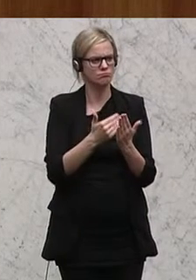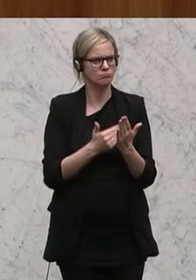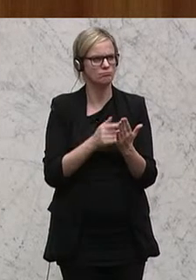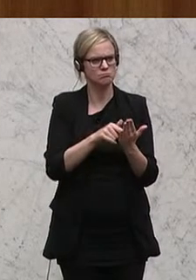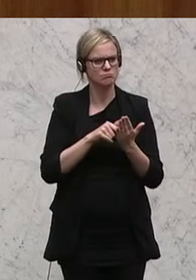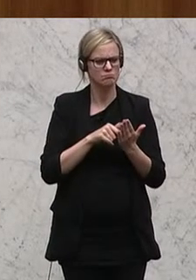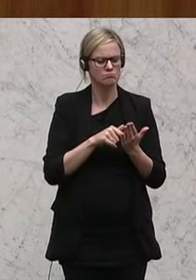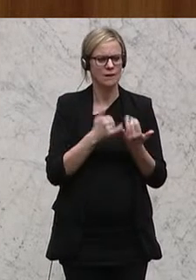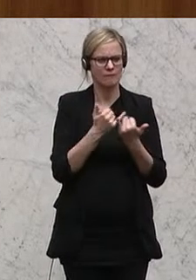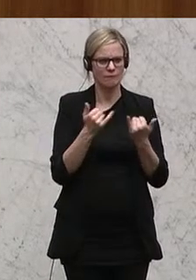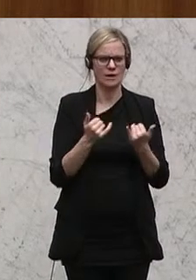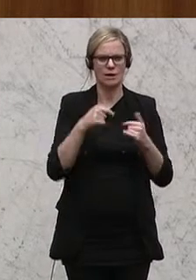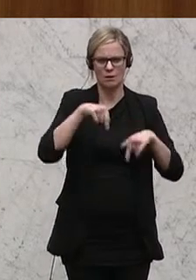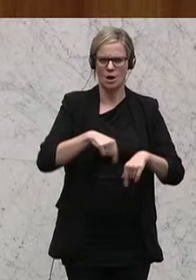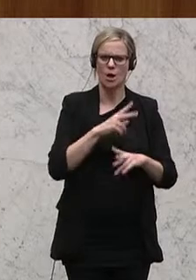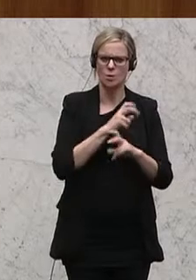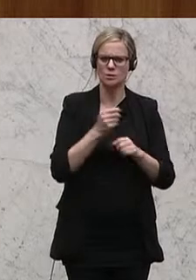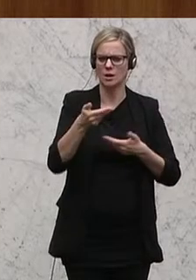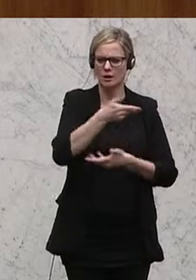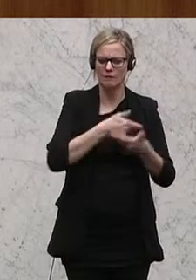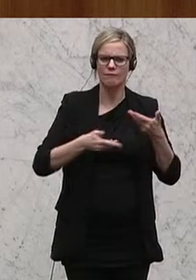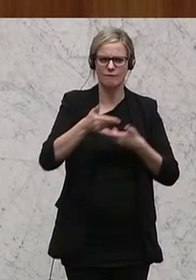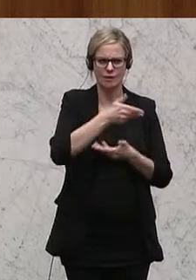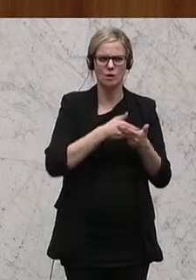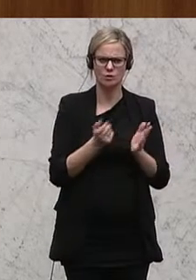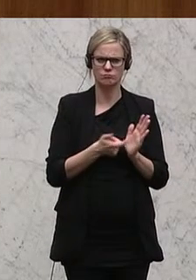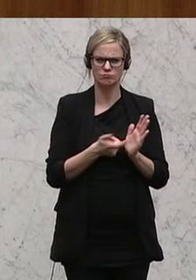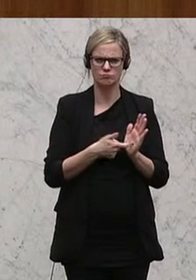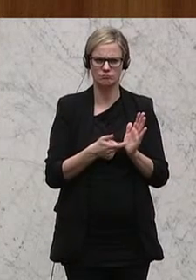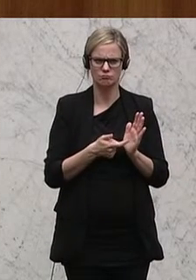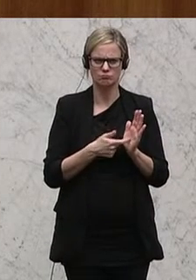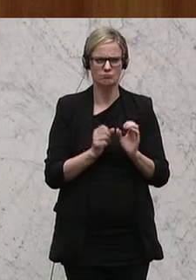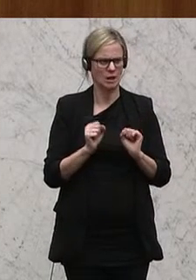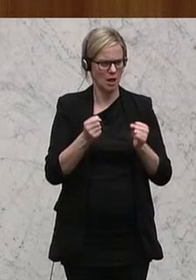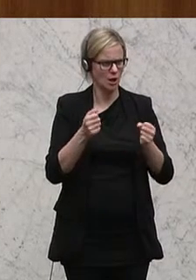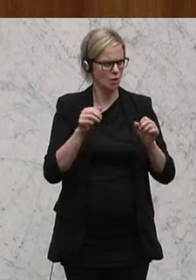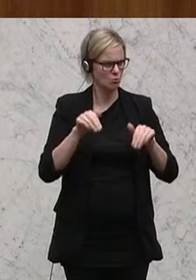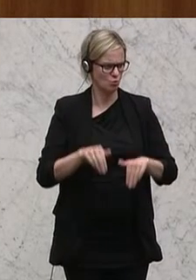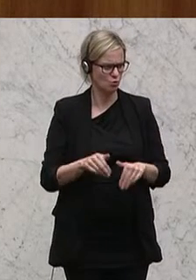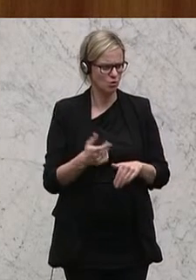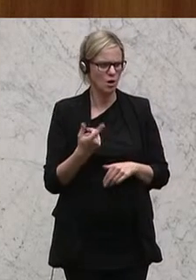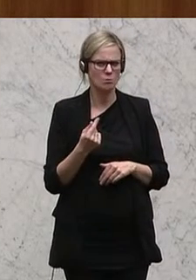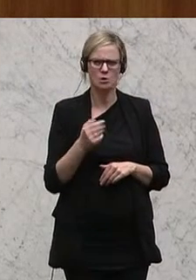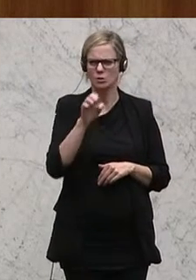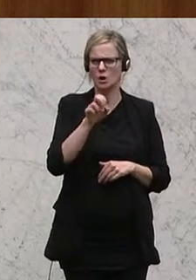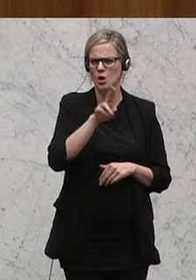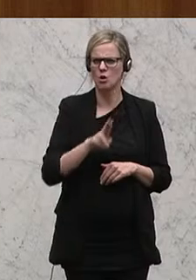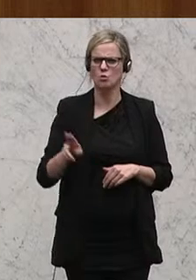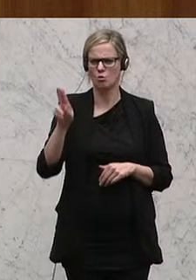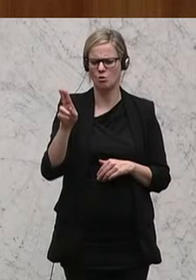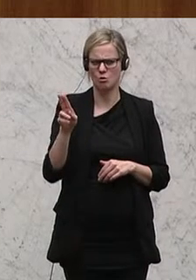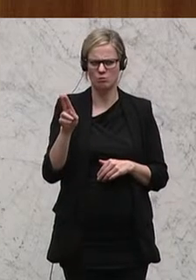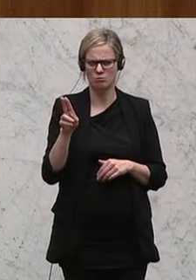seitens der heimischen Wirtschaft eingefordert wird, ist auf das anhaltende Versagen der Europäischen Union